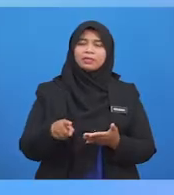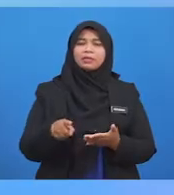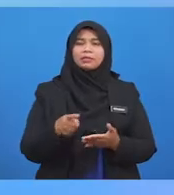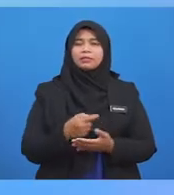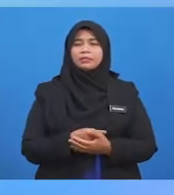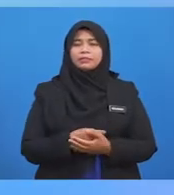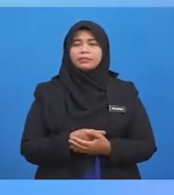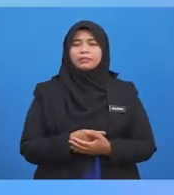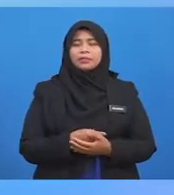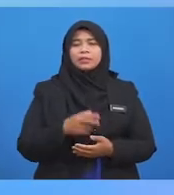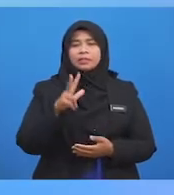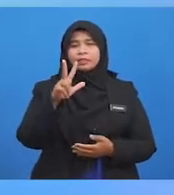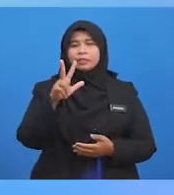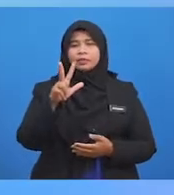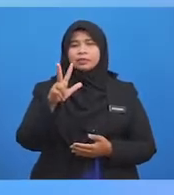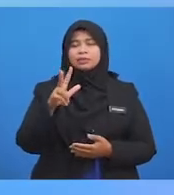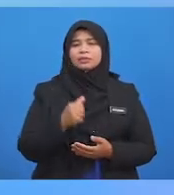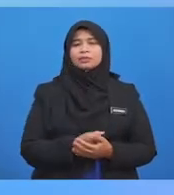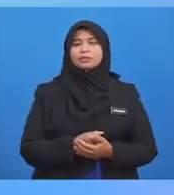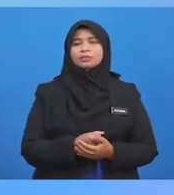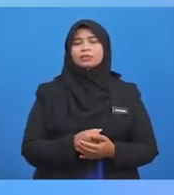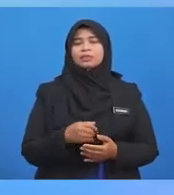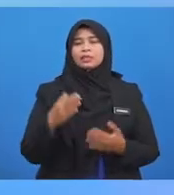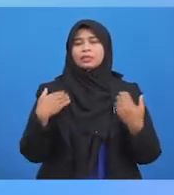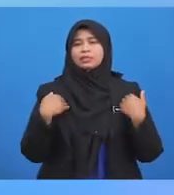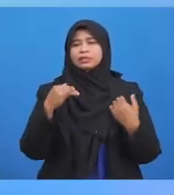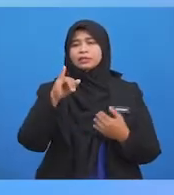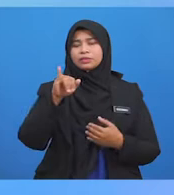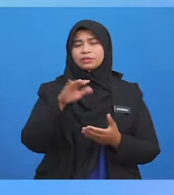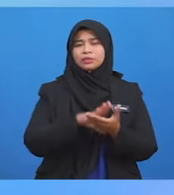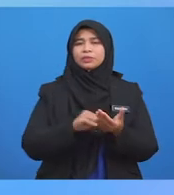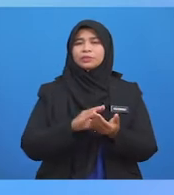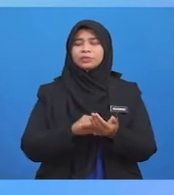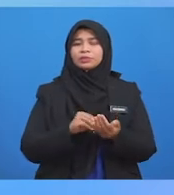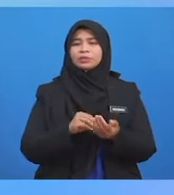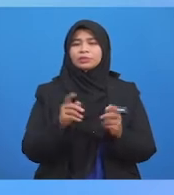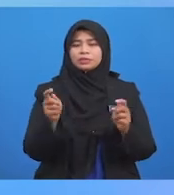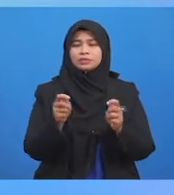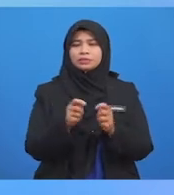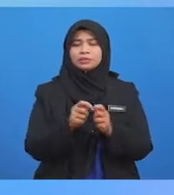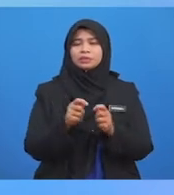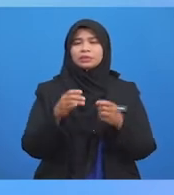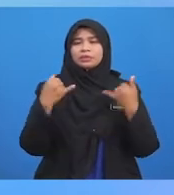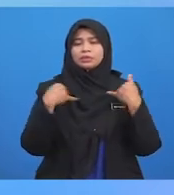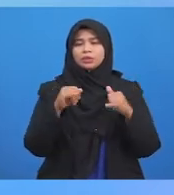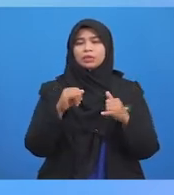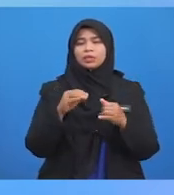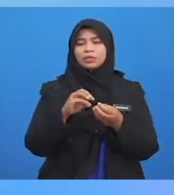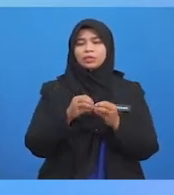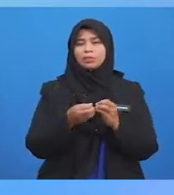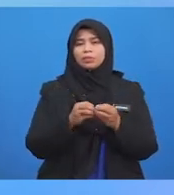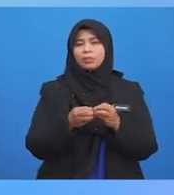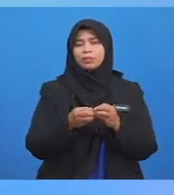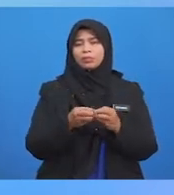Ketiga Transaksi Yang Berunsurkan Judi Seperti Menjual Nombor